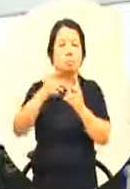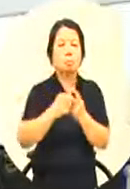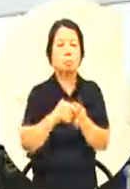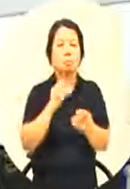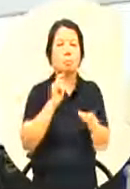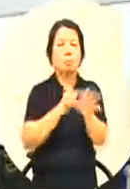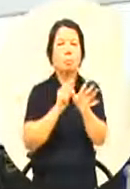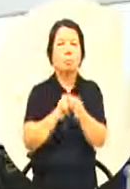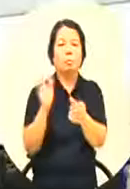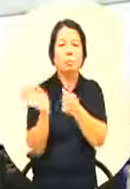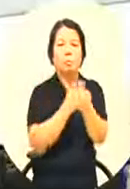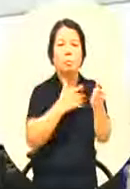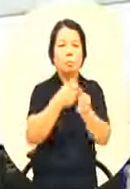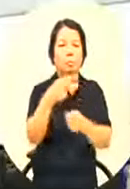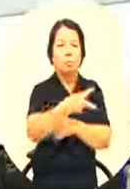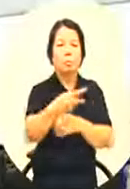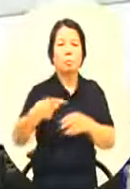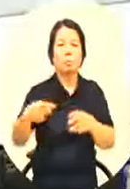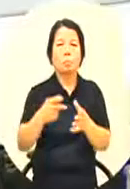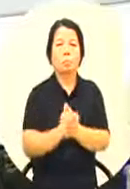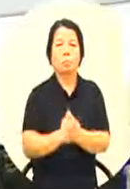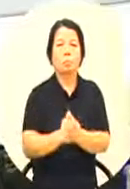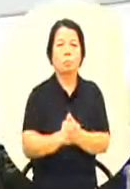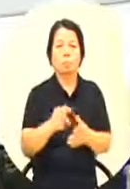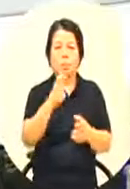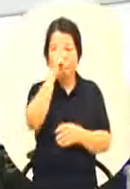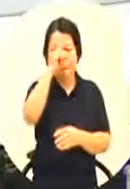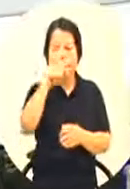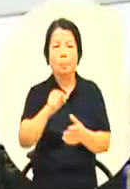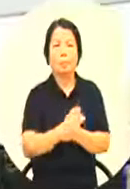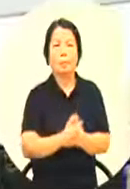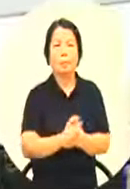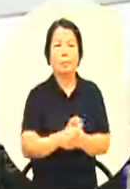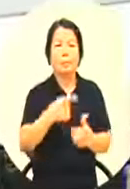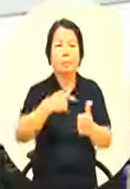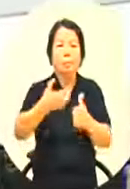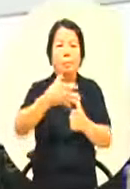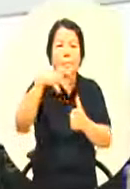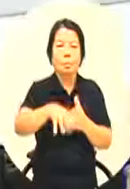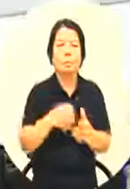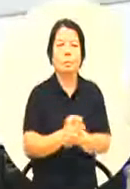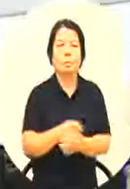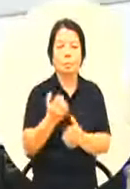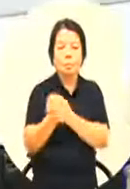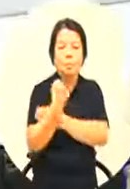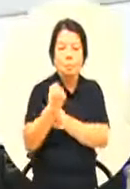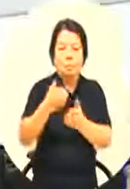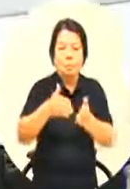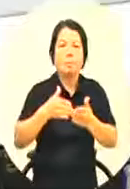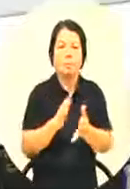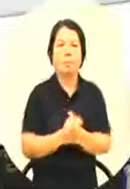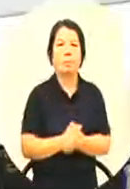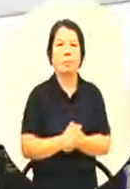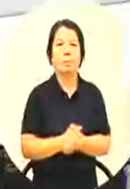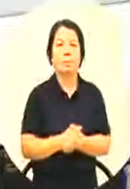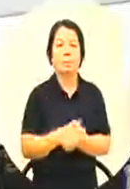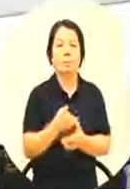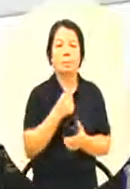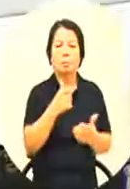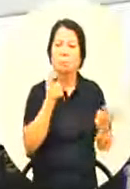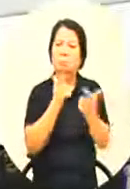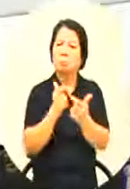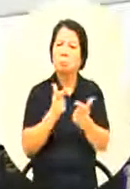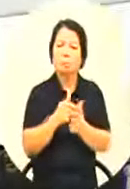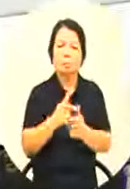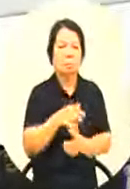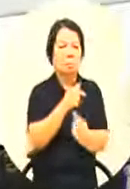桌球还有我们的游泳这些我都很希望说我们教育局在这一块做很大的努力但是我们又没有一个很配套的